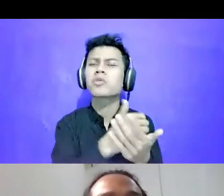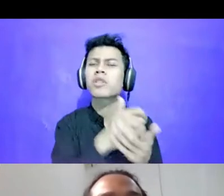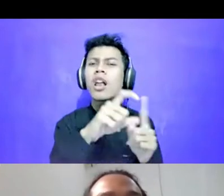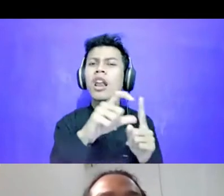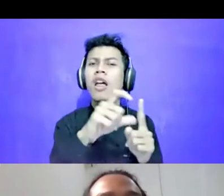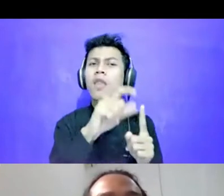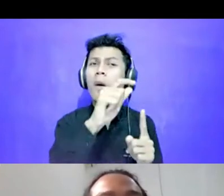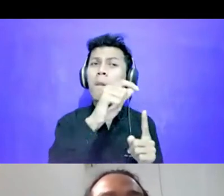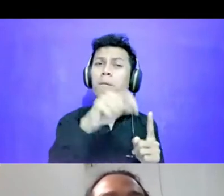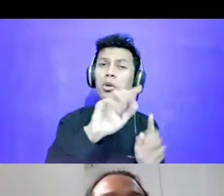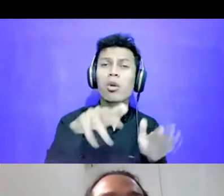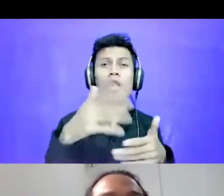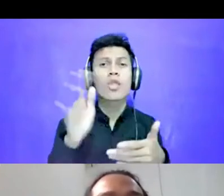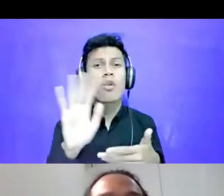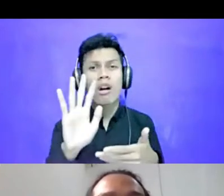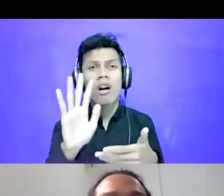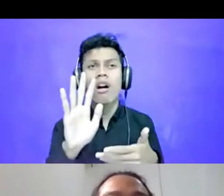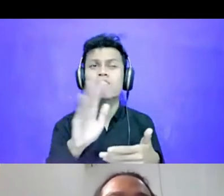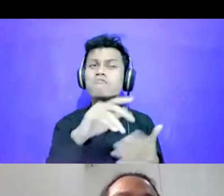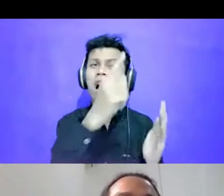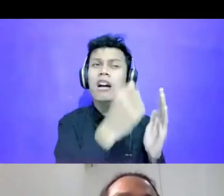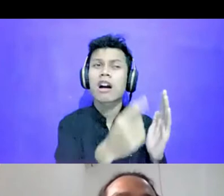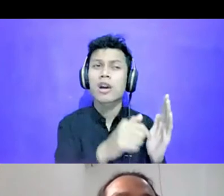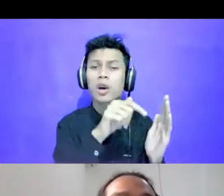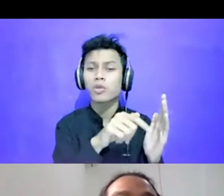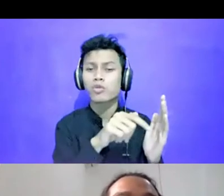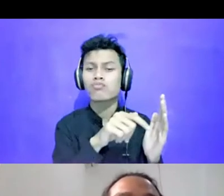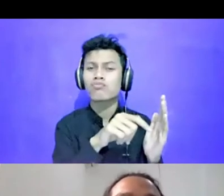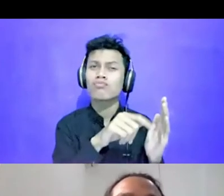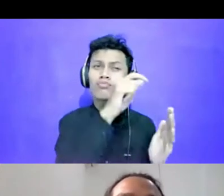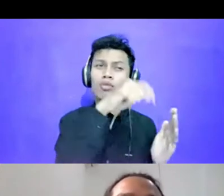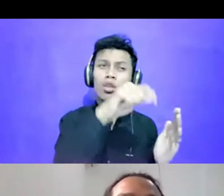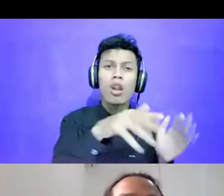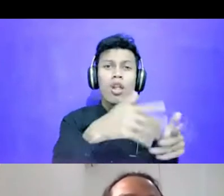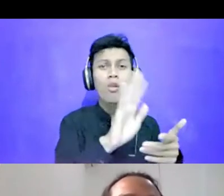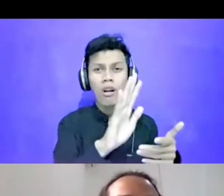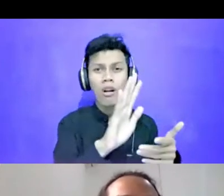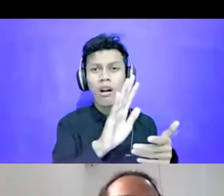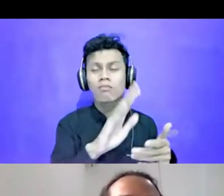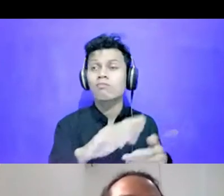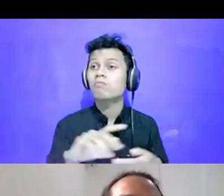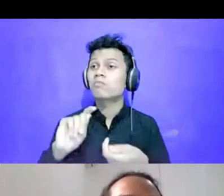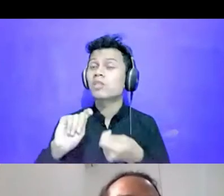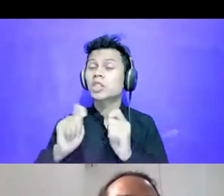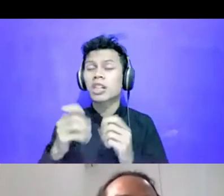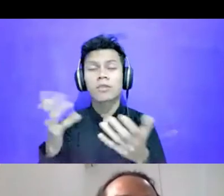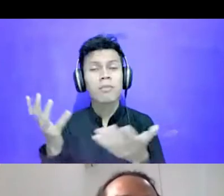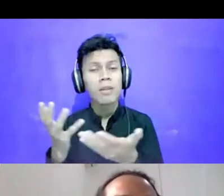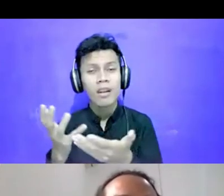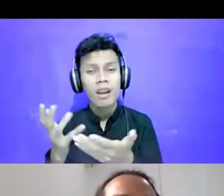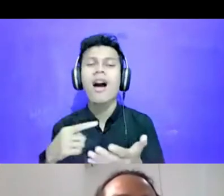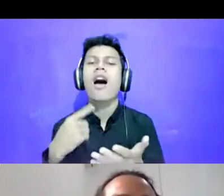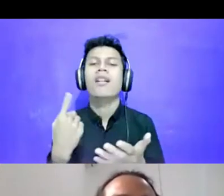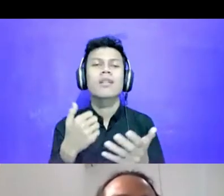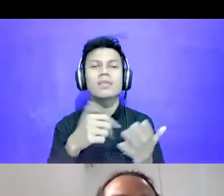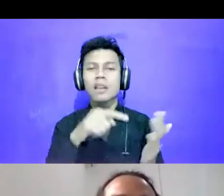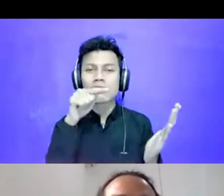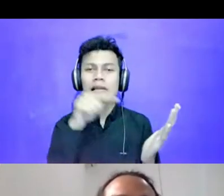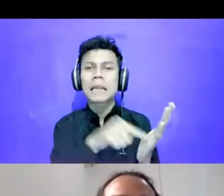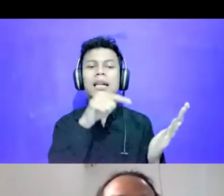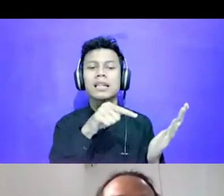anggaran ini digunakan dengan baik? Bagaimana kita cara mengeceknya? Nah, jadi kita bisa klik aja nih di sini.